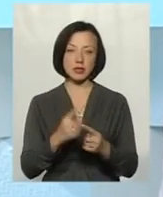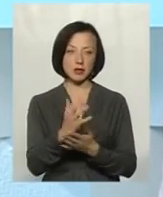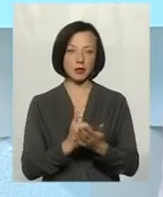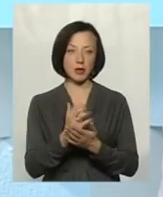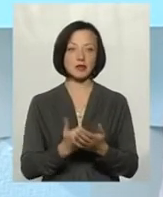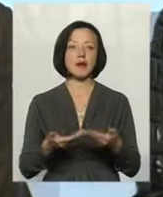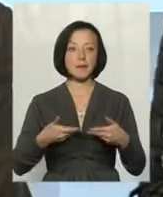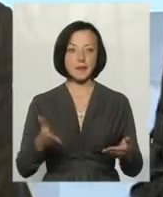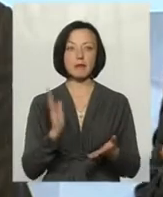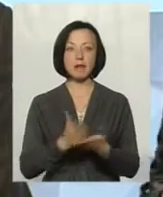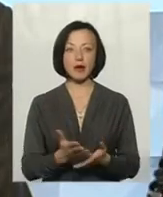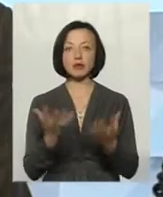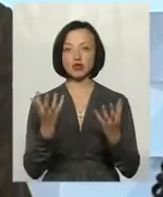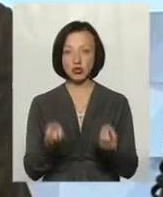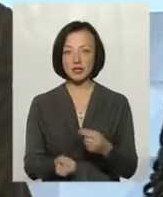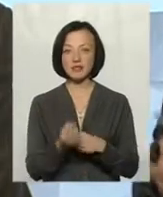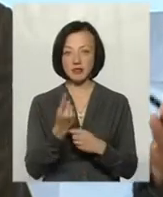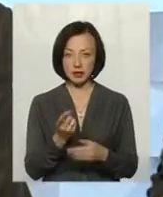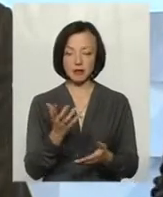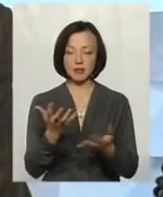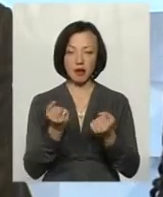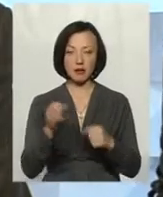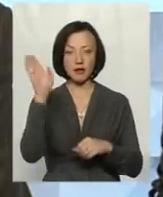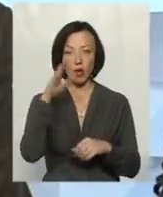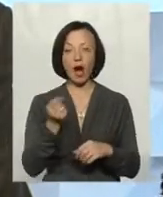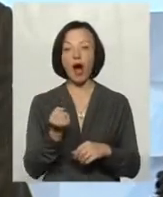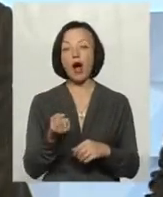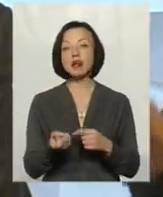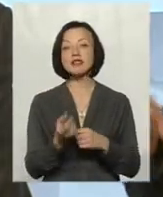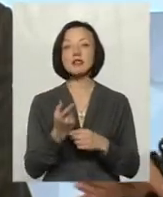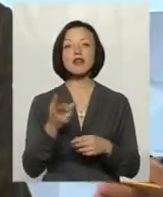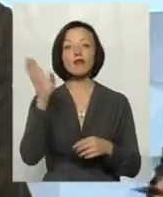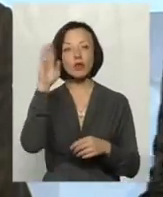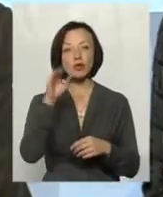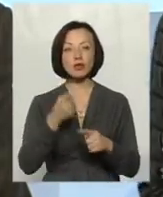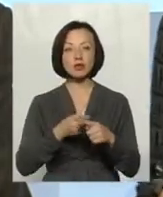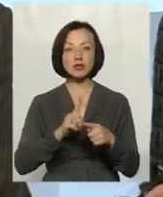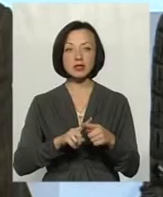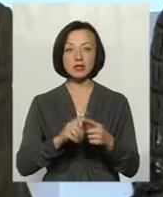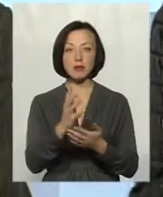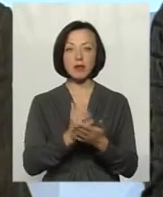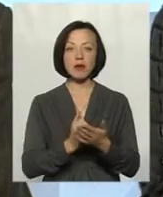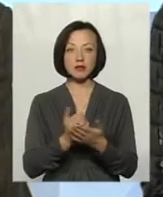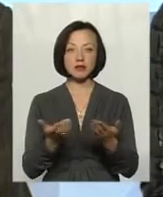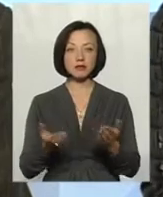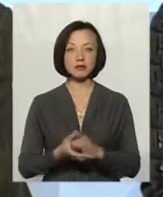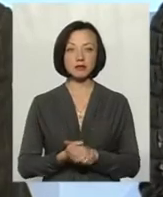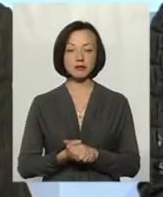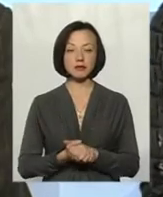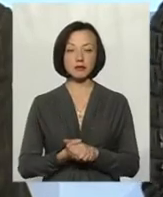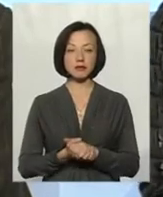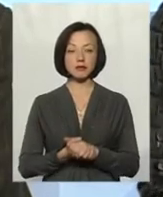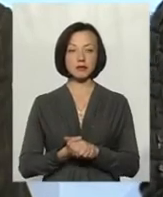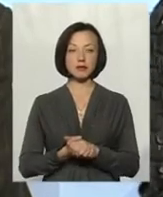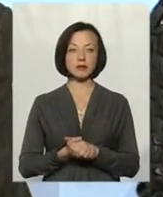Тобто ми маємо ще звідки черпати. А звідки черпають воду у ці водоносні горизонти?